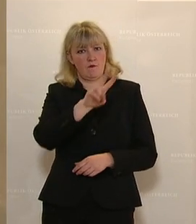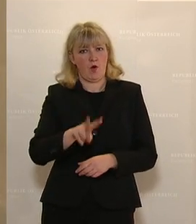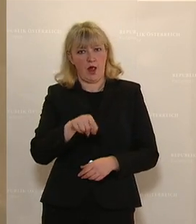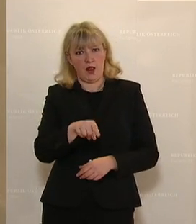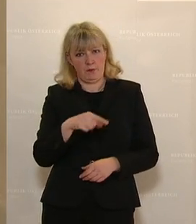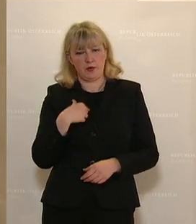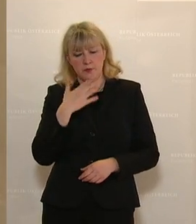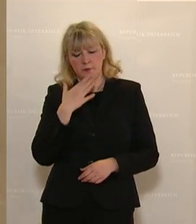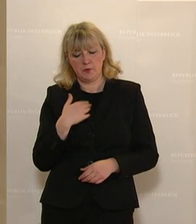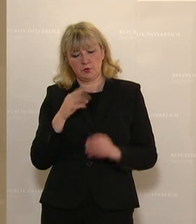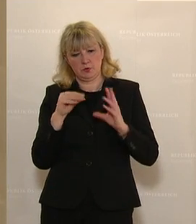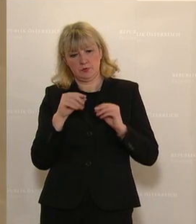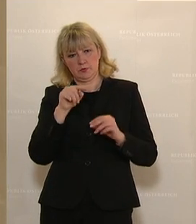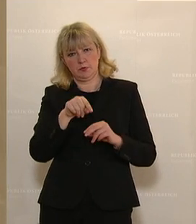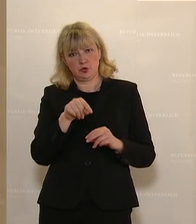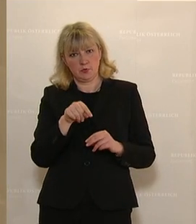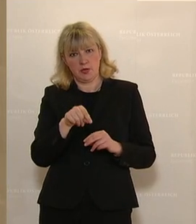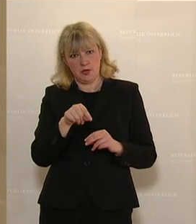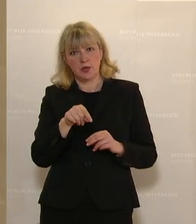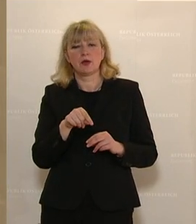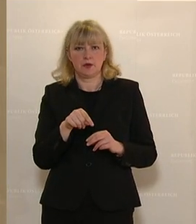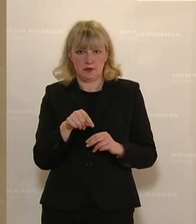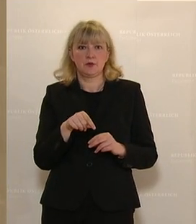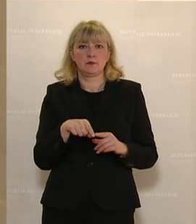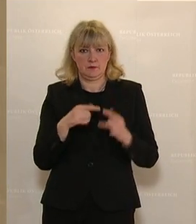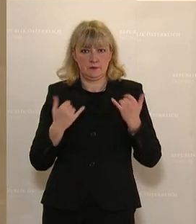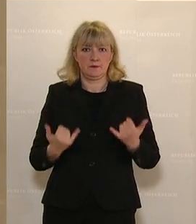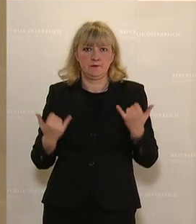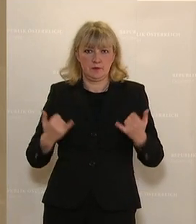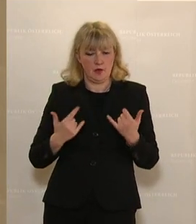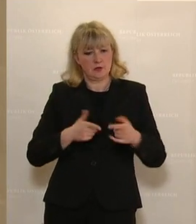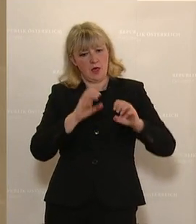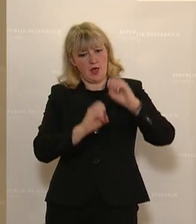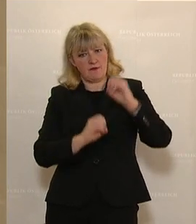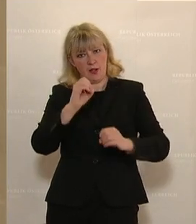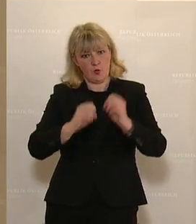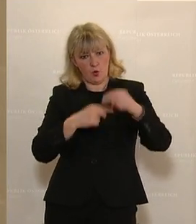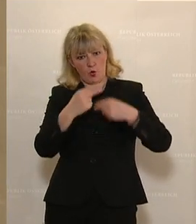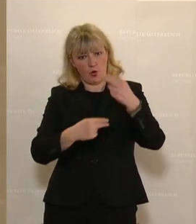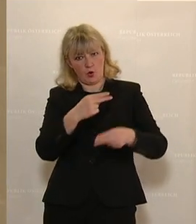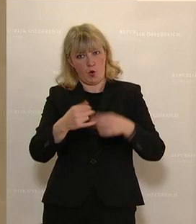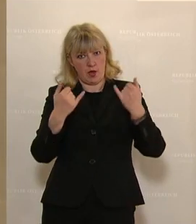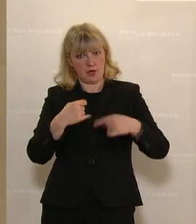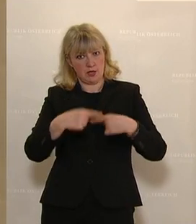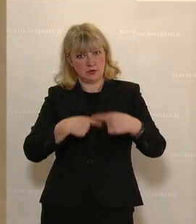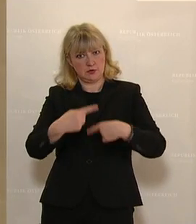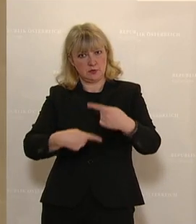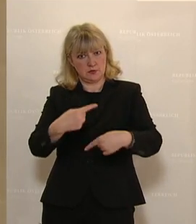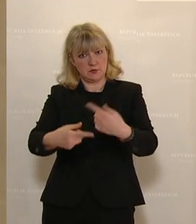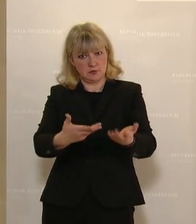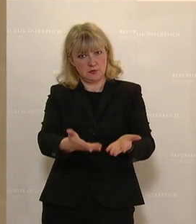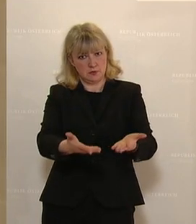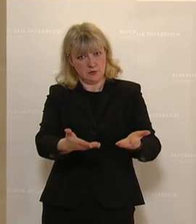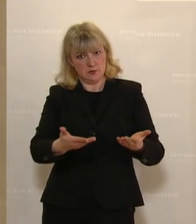Adlberg verweisen. Da wird laufend jetzt mit evaluiert und ich glaube, unter